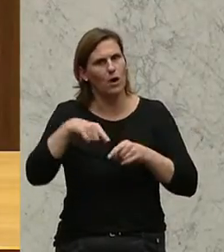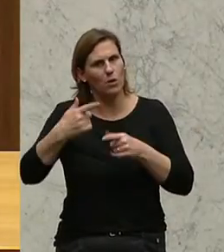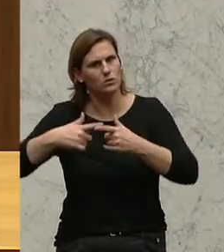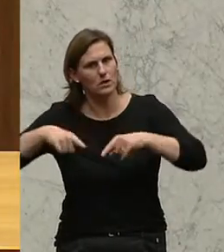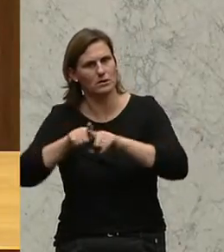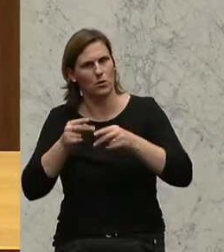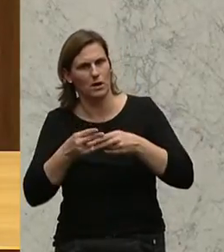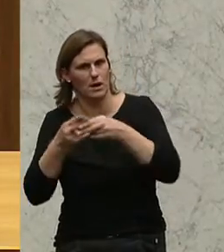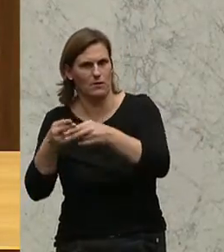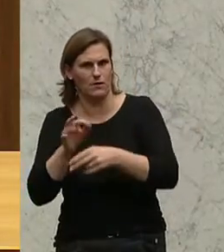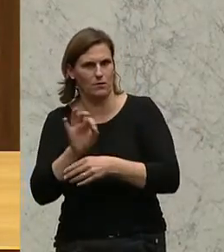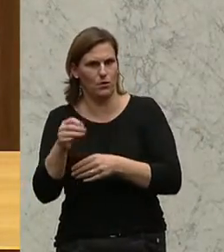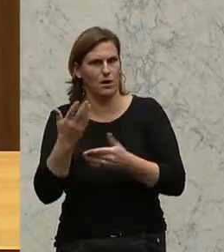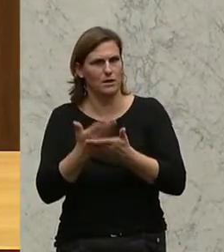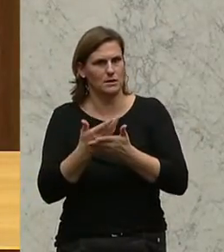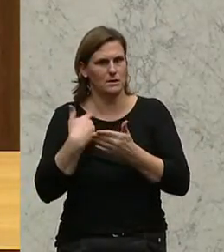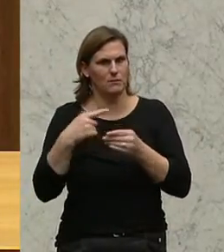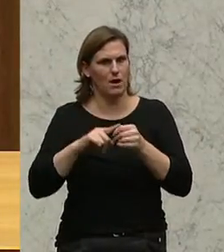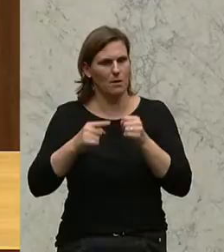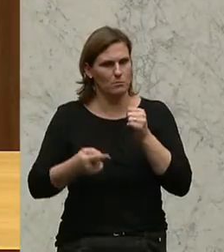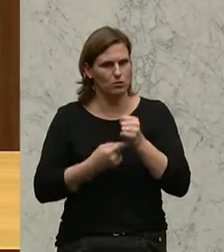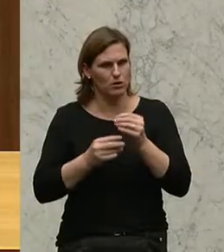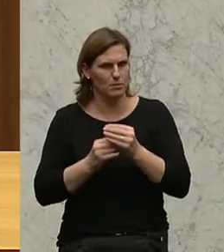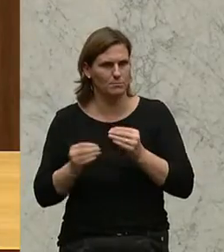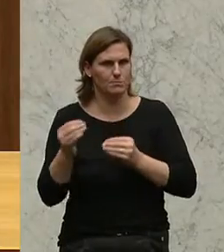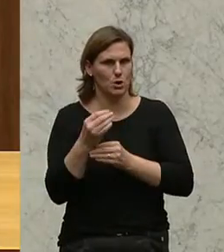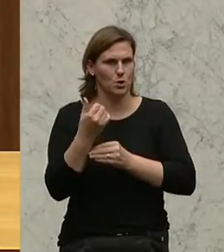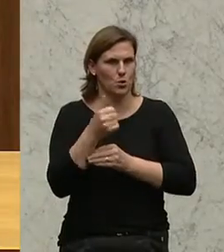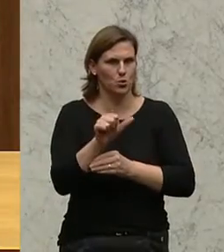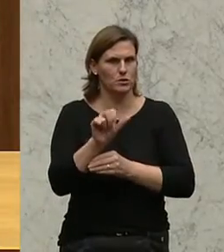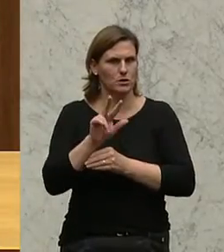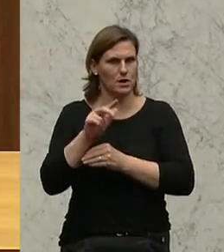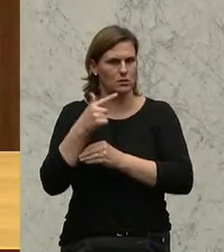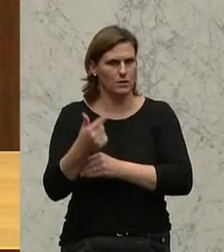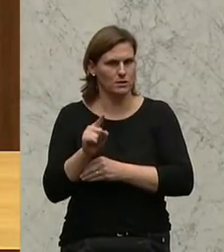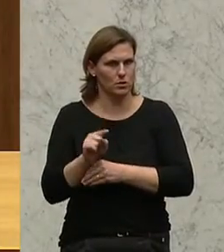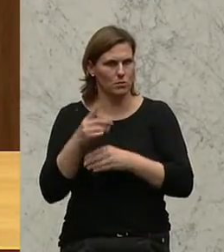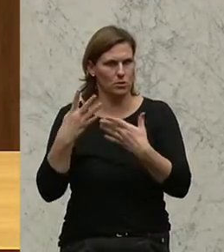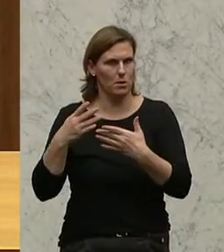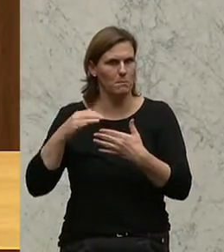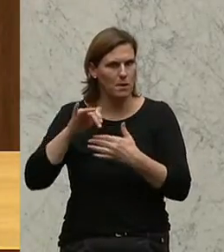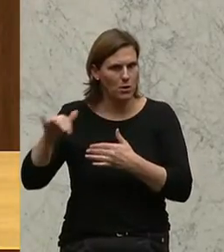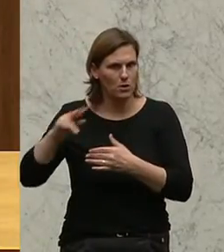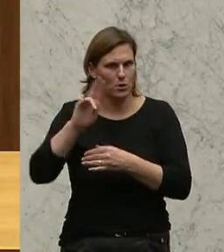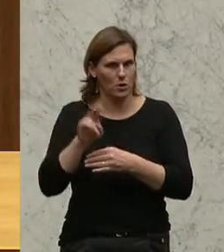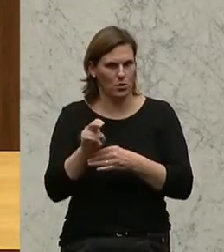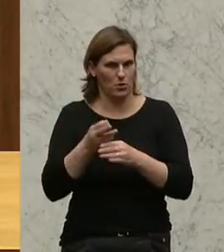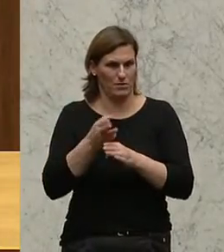Deshalb wurde auch das Budget aufgestockt um 123,9 Millionen Euro gegenüber dem Budget von